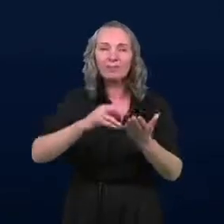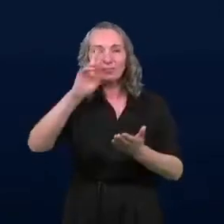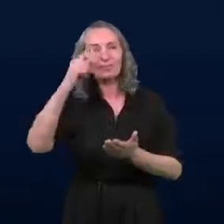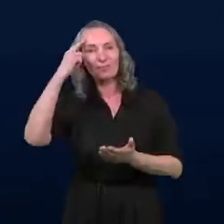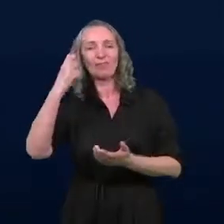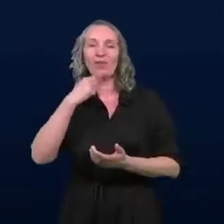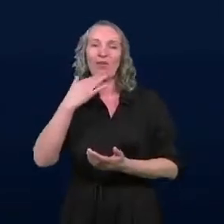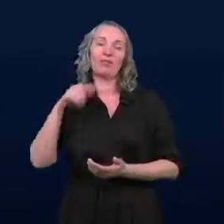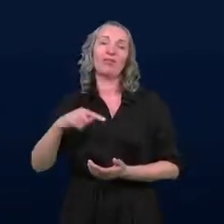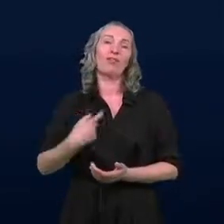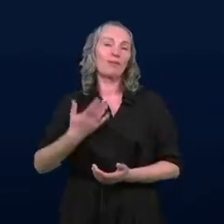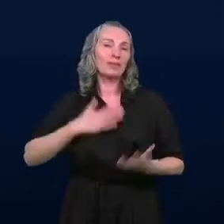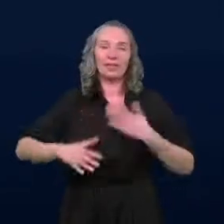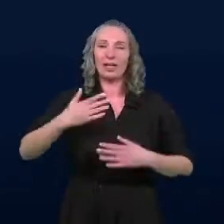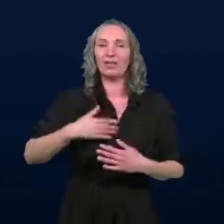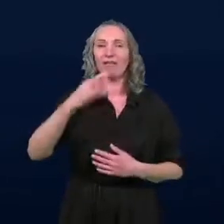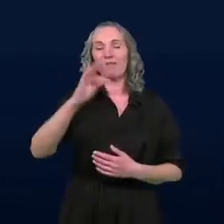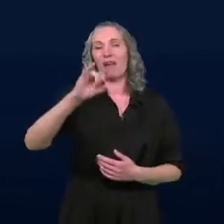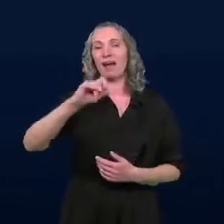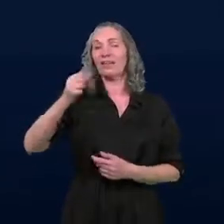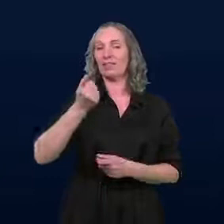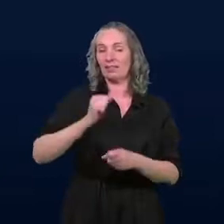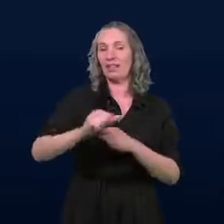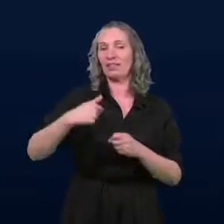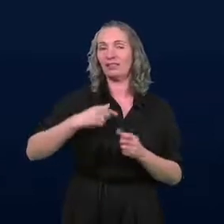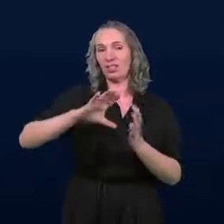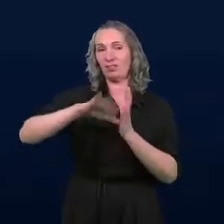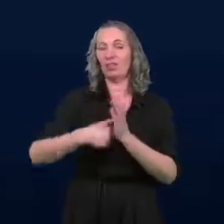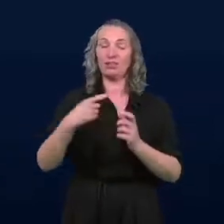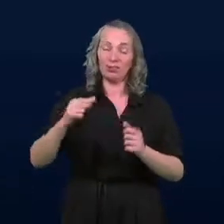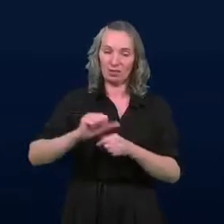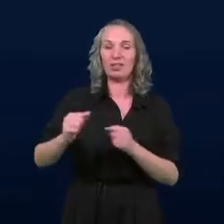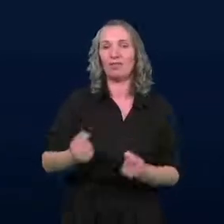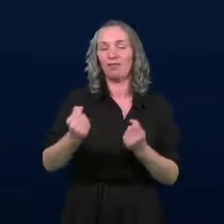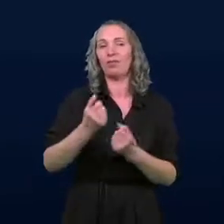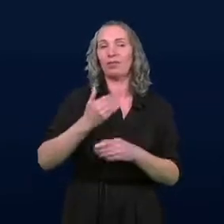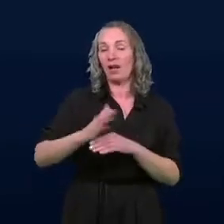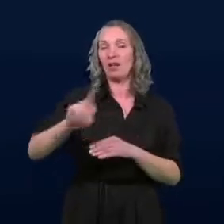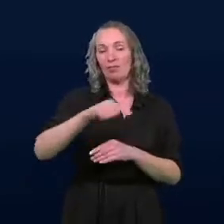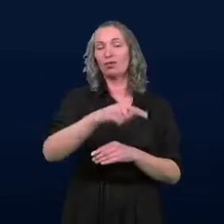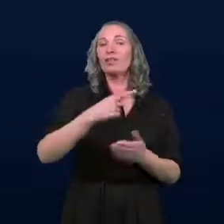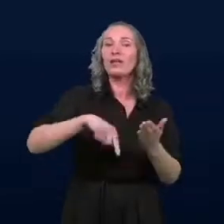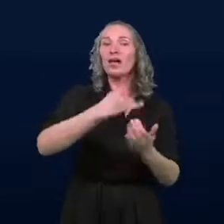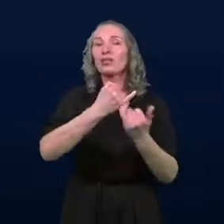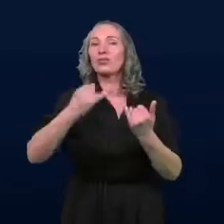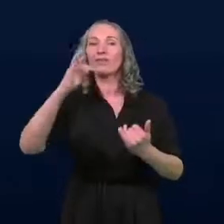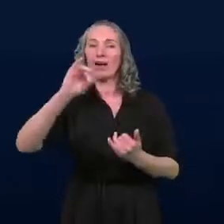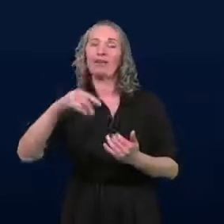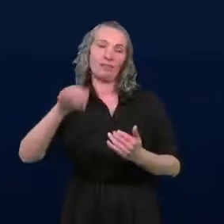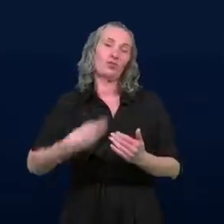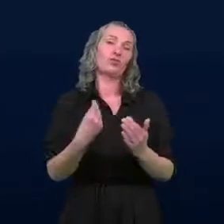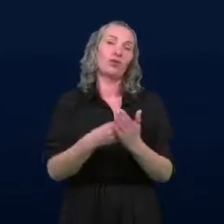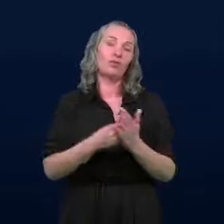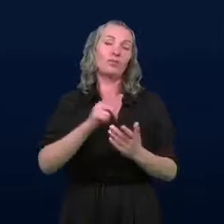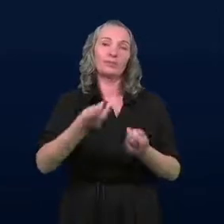cieszymy, że ten fajans w naszym mieście istnieje, funkcjonuje, że nadal można oczywiście te wyroby kupić. I dlatego też powstaje